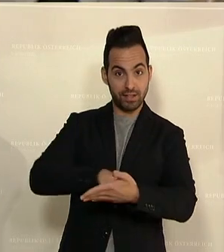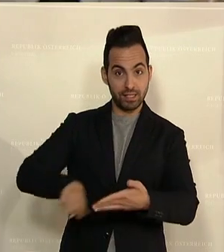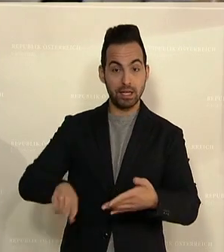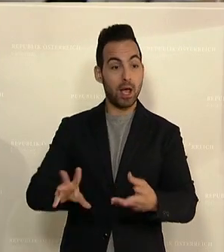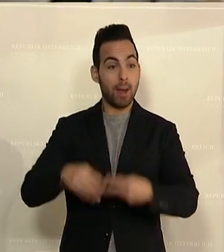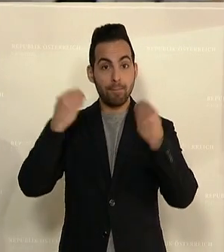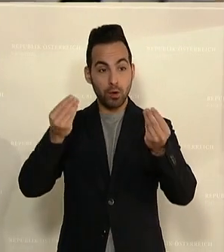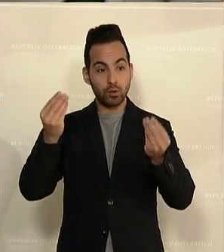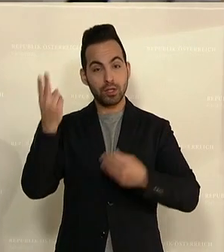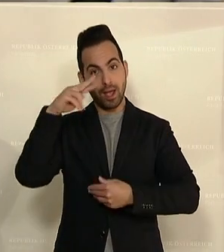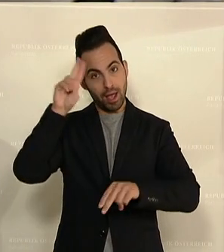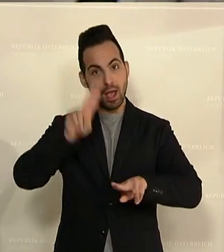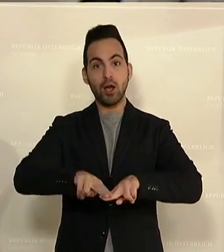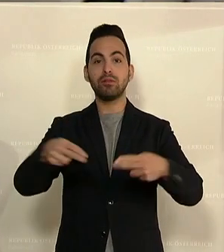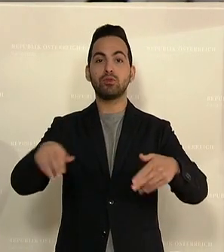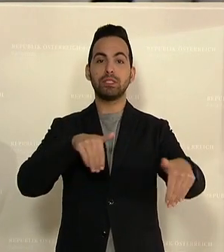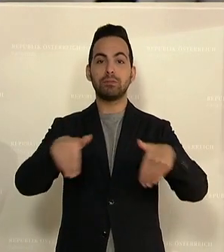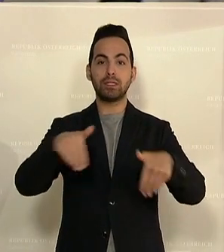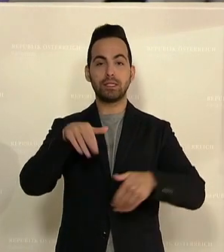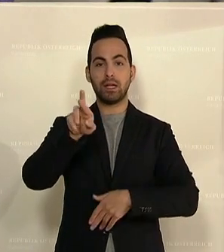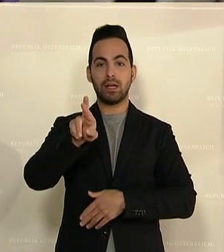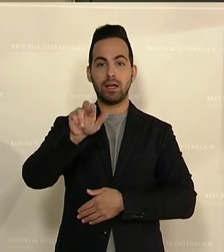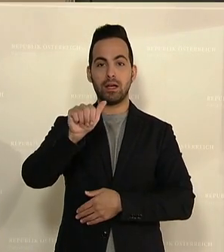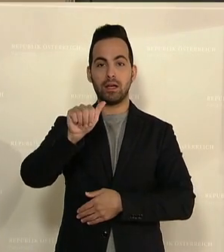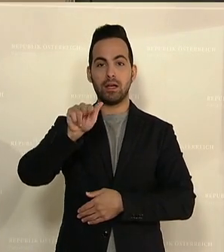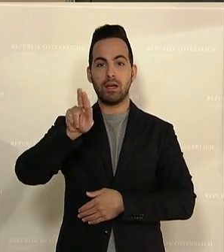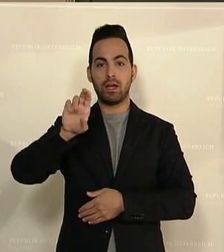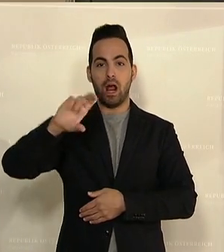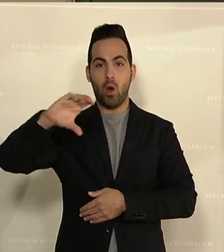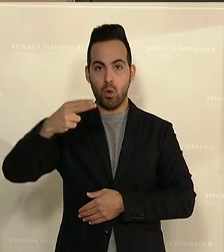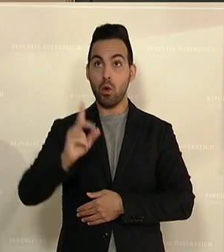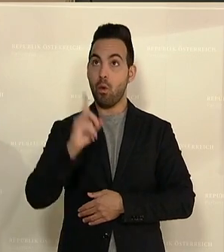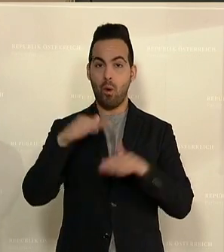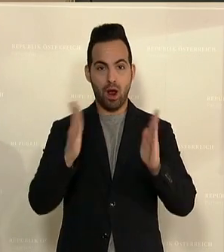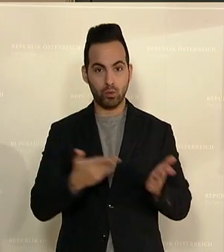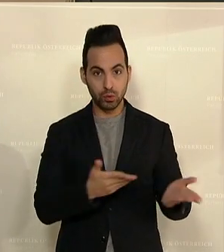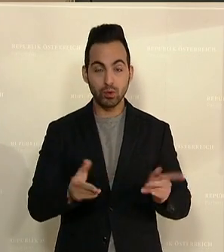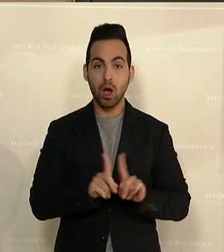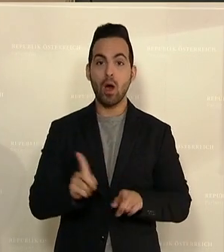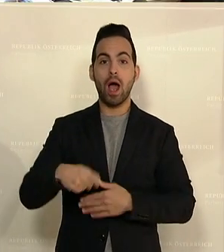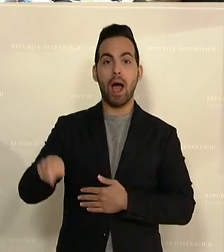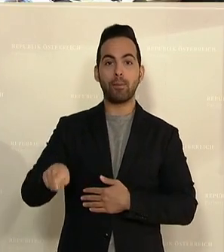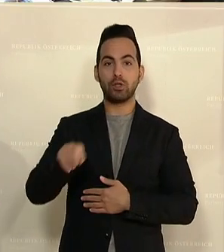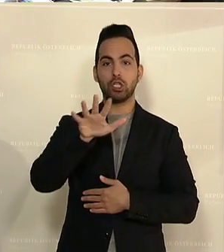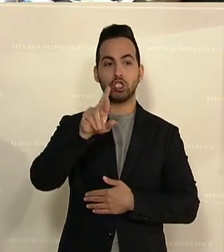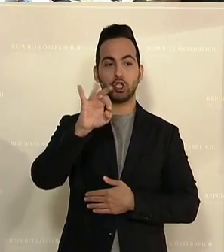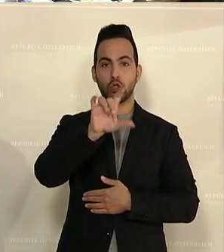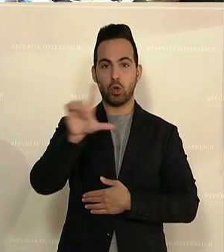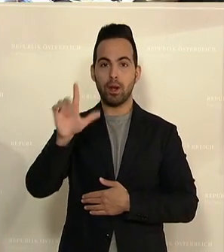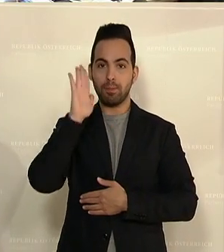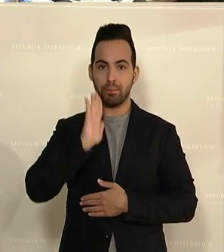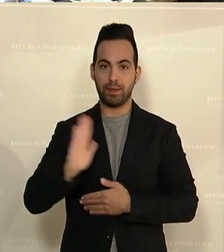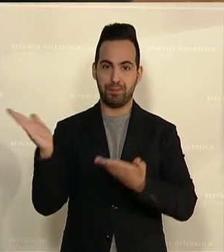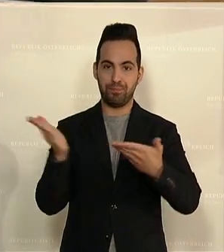Ich begrüße den Herrn Bundesminister Johannes Rauch im Hohen Haus und erteile den Herrn Abgeordneten Schroll das Wort.